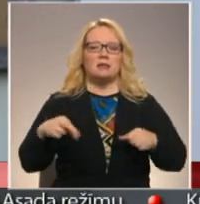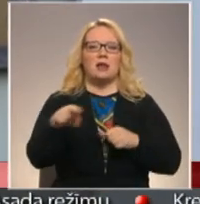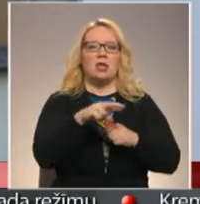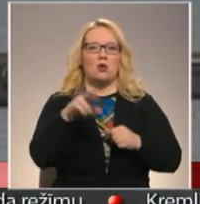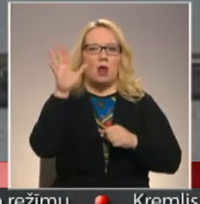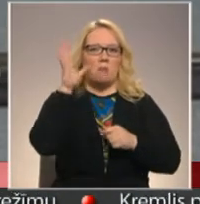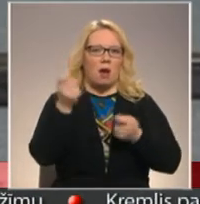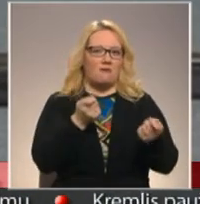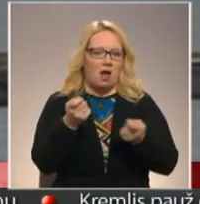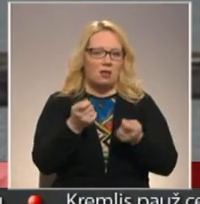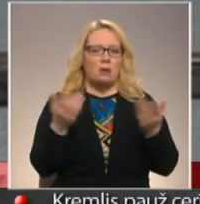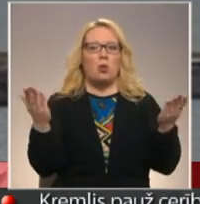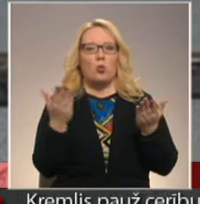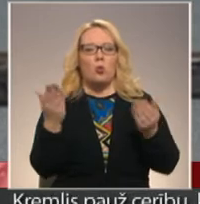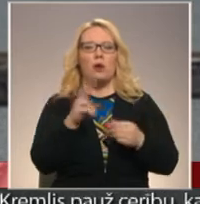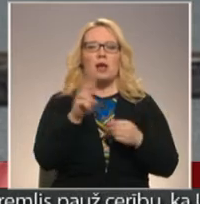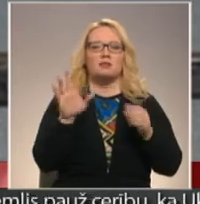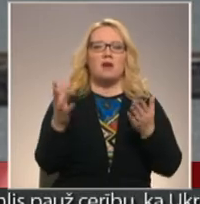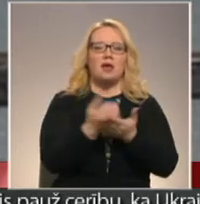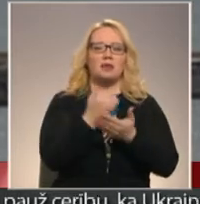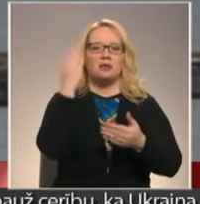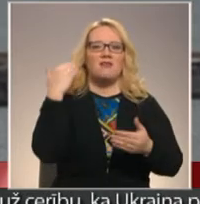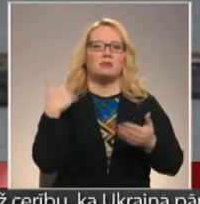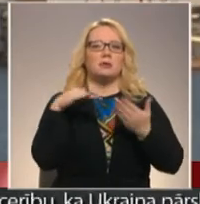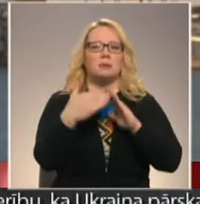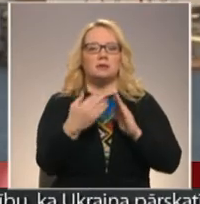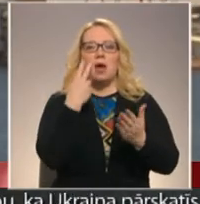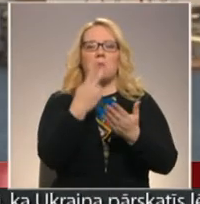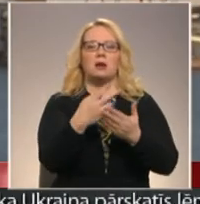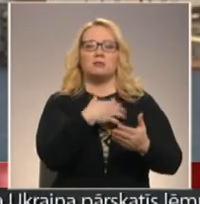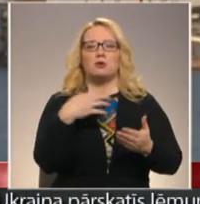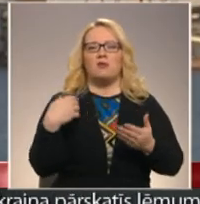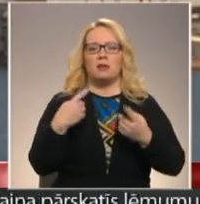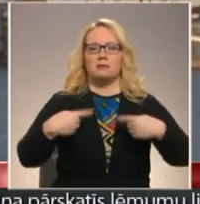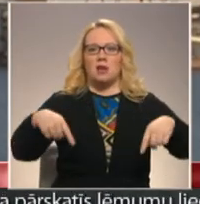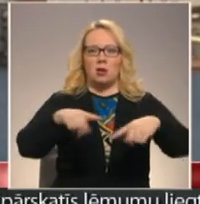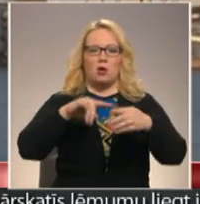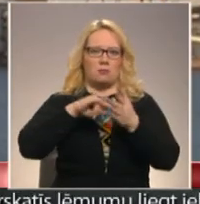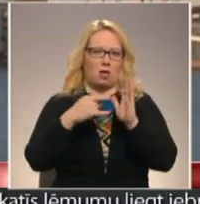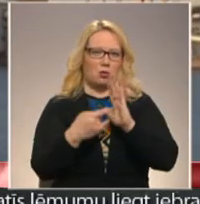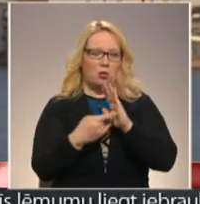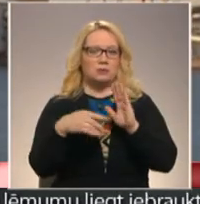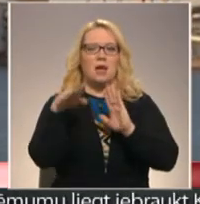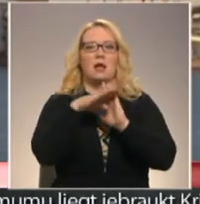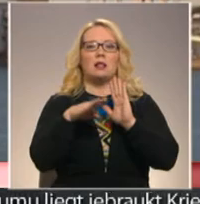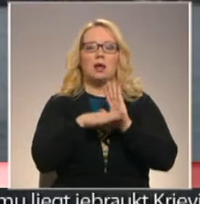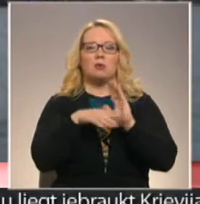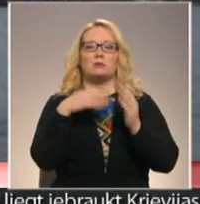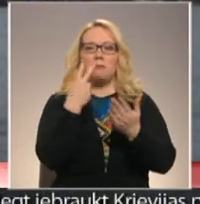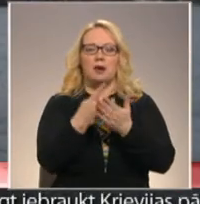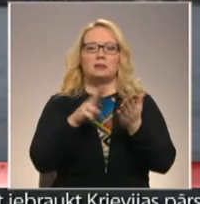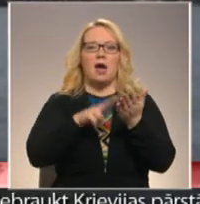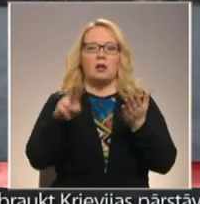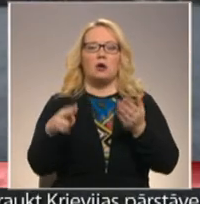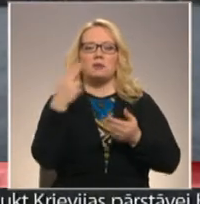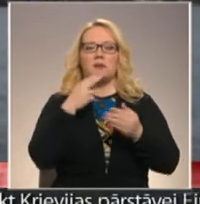pārvalde. Bet kur un kas ir atrasties Ventspils pilsētā, paredz pašvaldības teritoriālais plānojumus. Likumdošana paredz, ka atļauju par